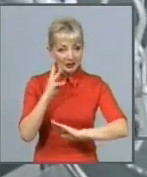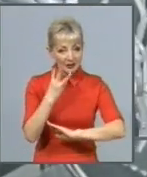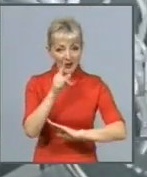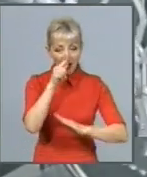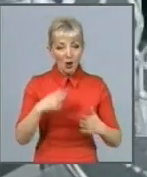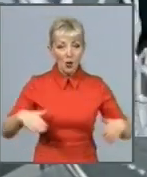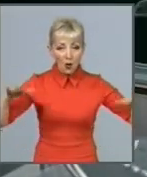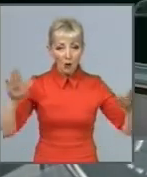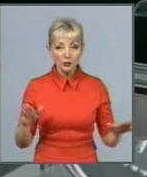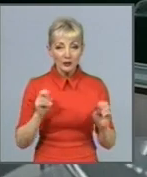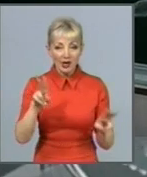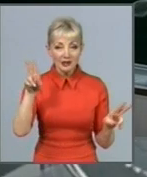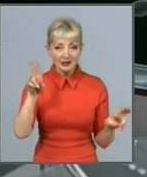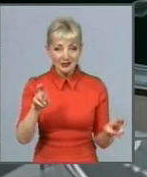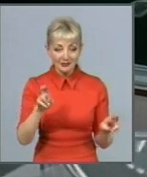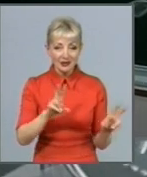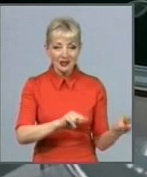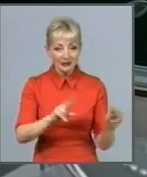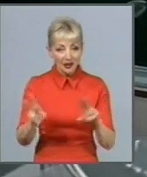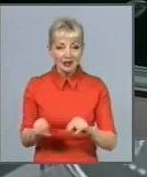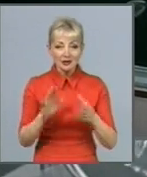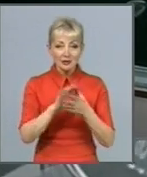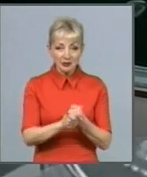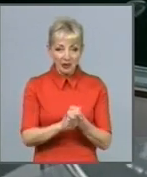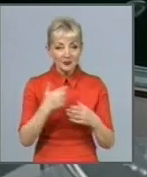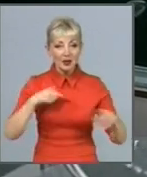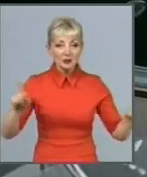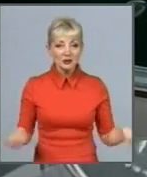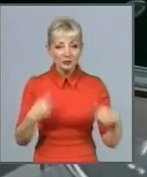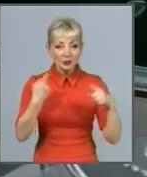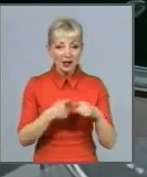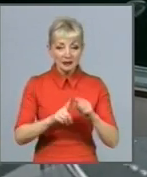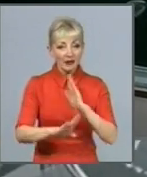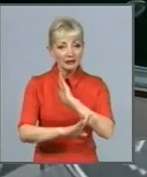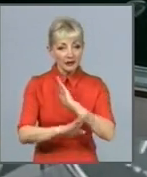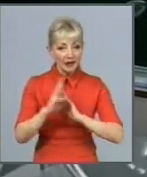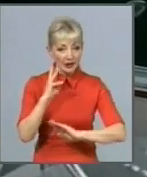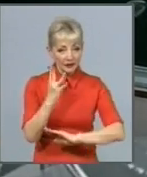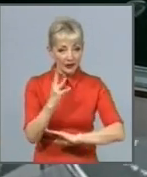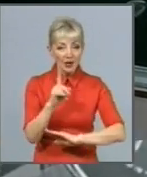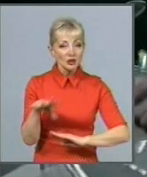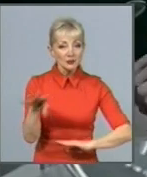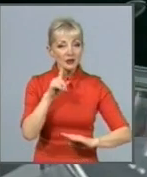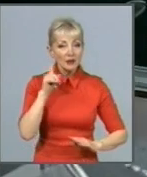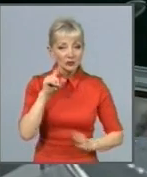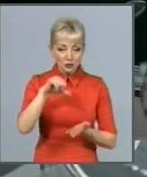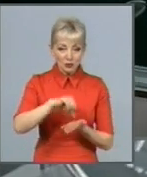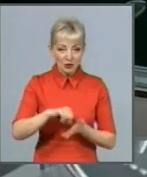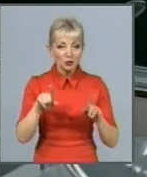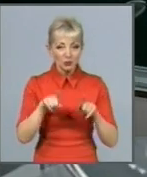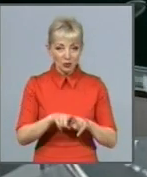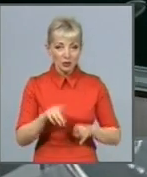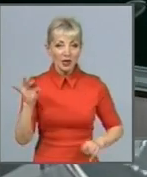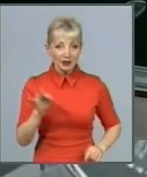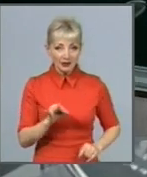злагоди та миру. Ми створюємо ось це дерево для того, щоб вся молодь приєднувалася до нас та робимо